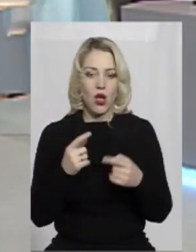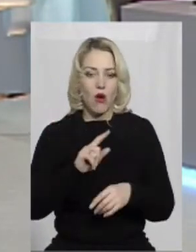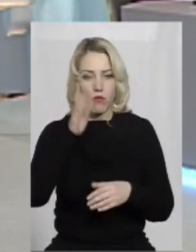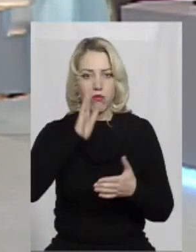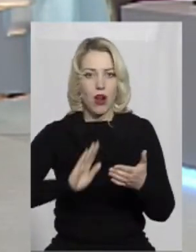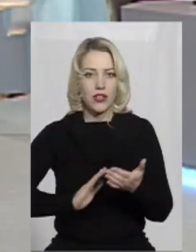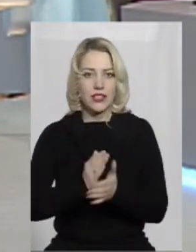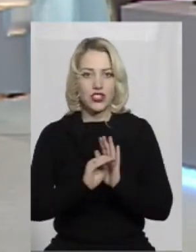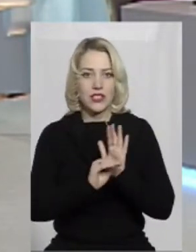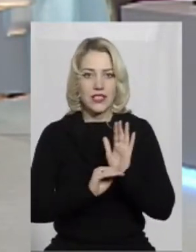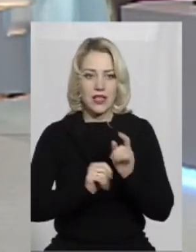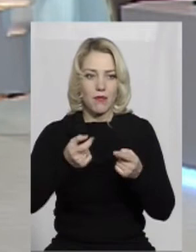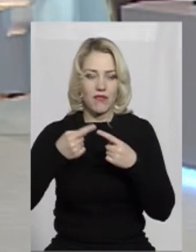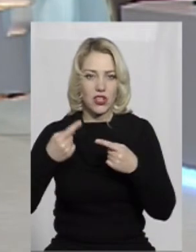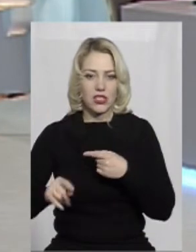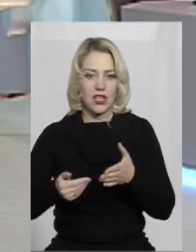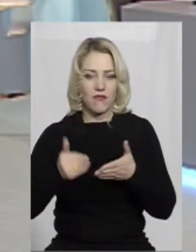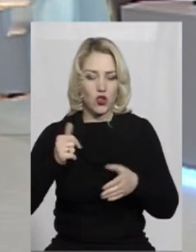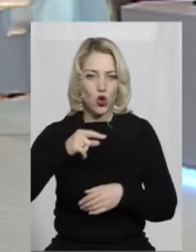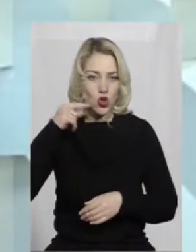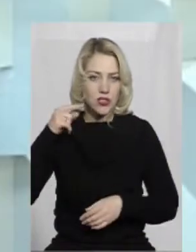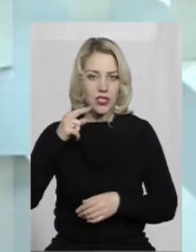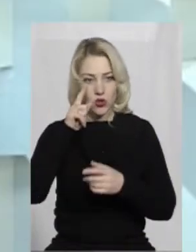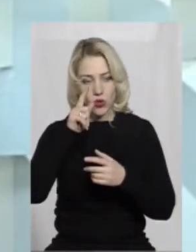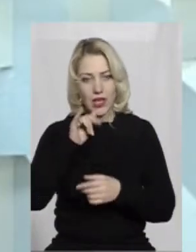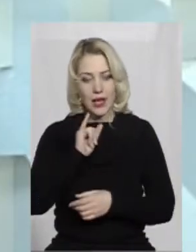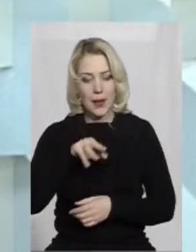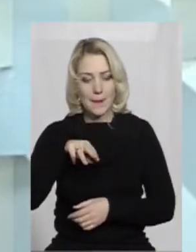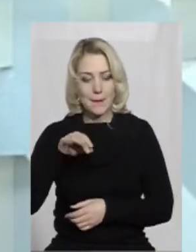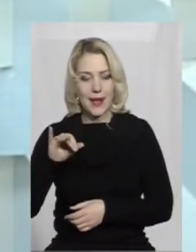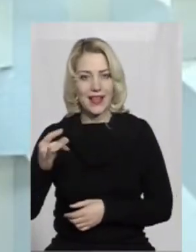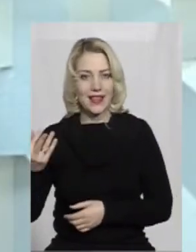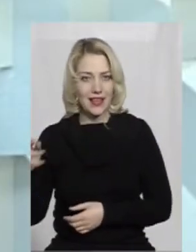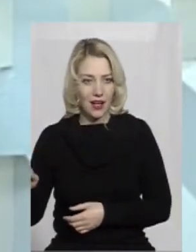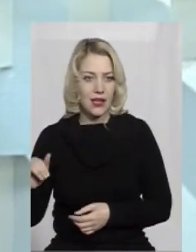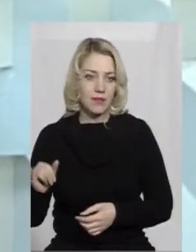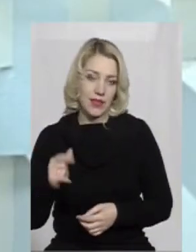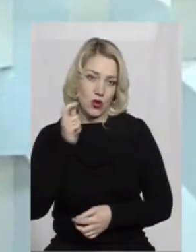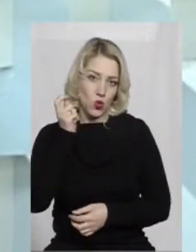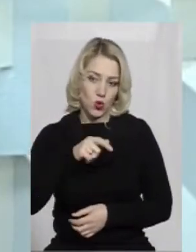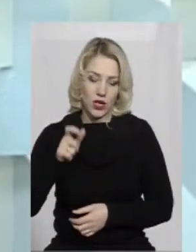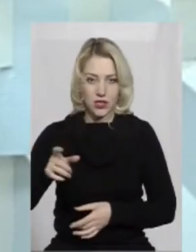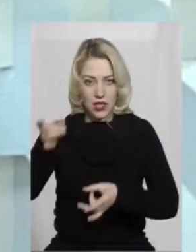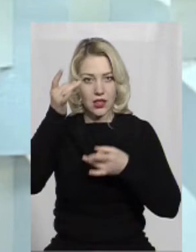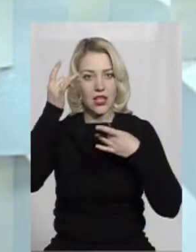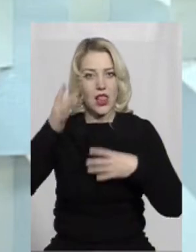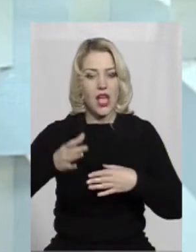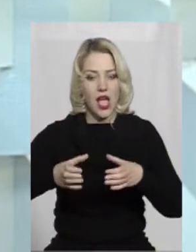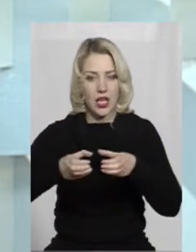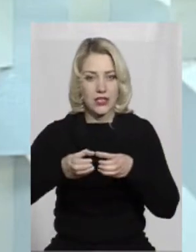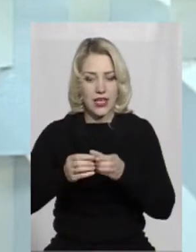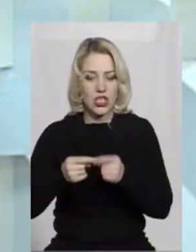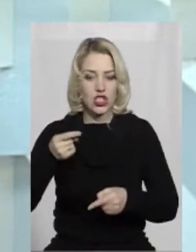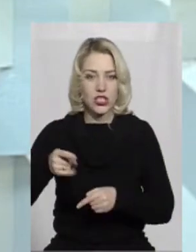політична система відрізнялася від Російської імперії, і українці, власне інтелігенція українська, через